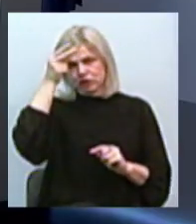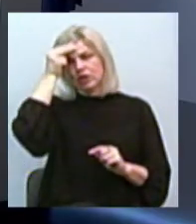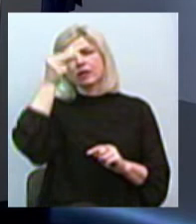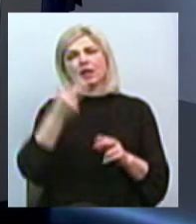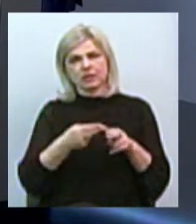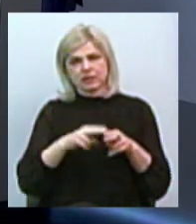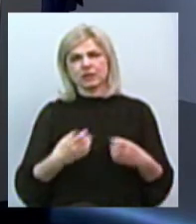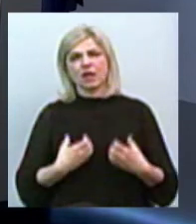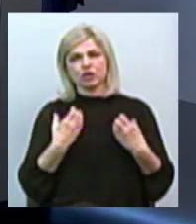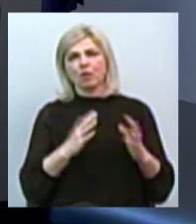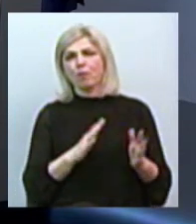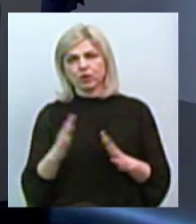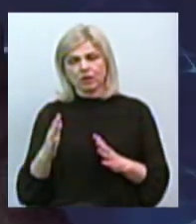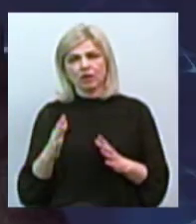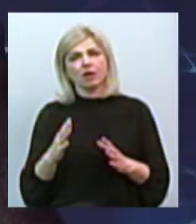навчили, в принципі?